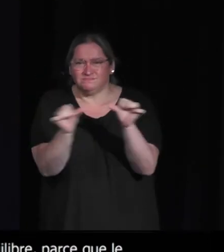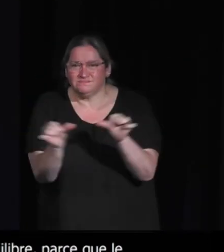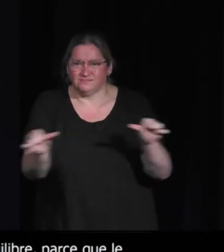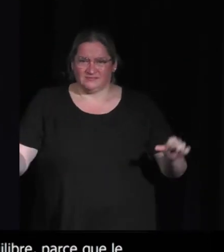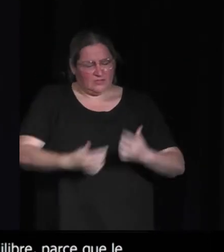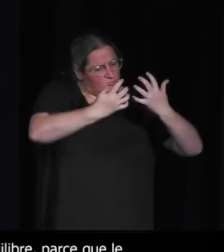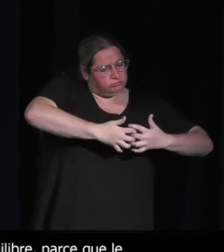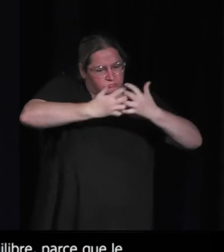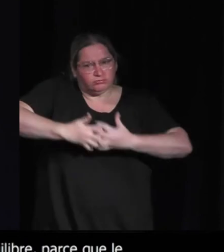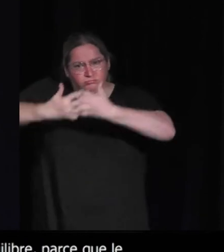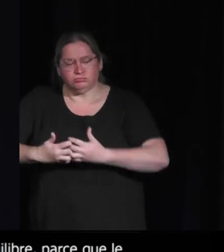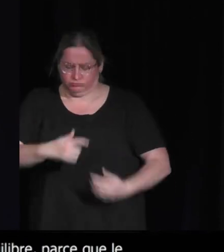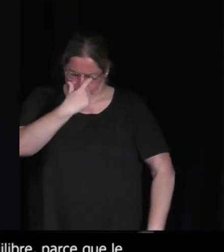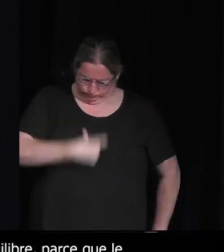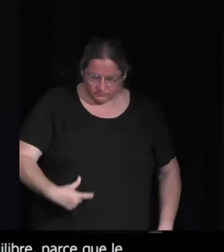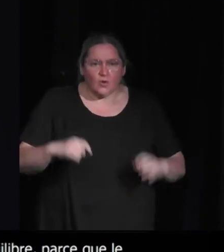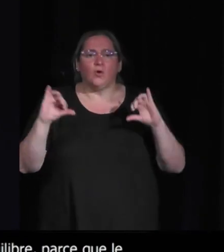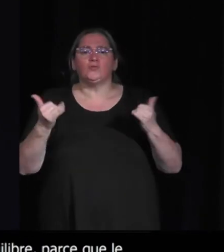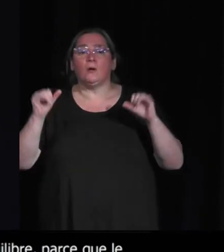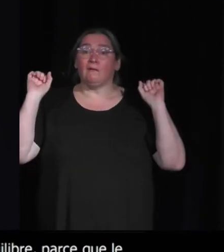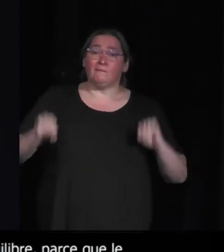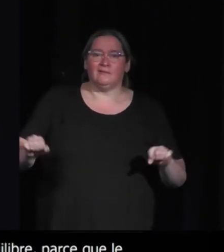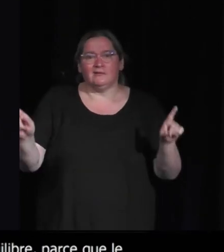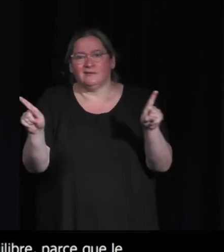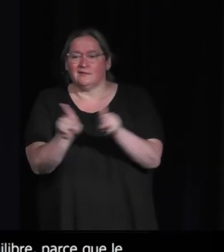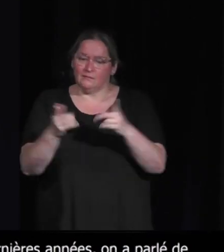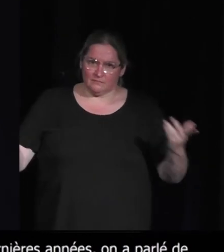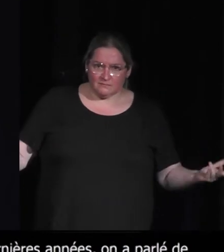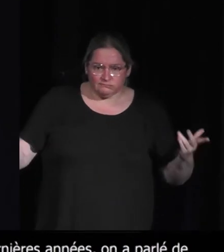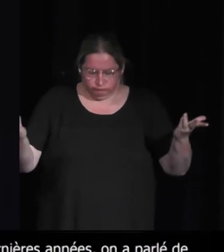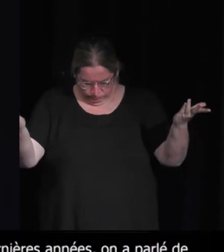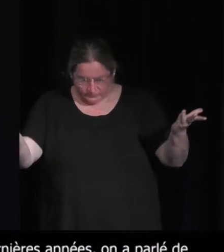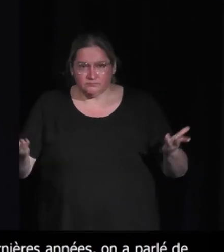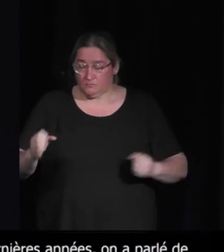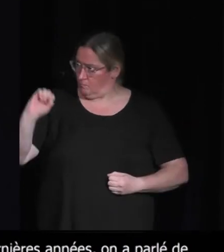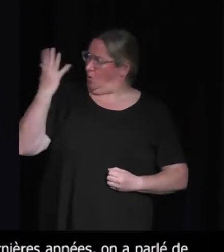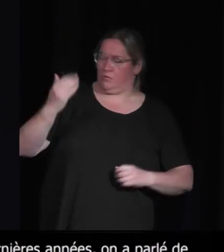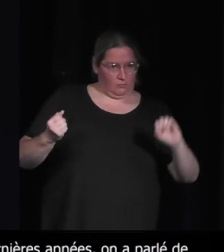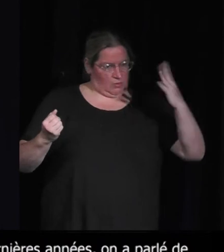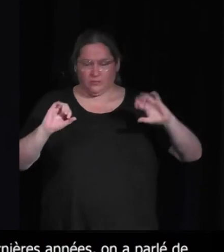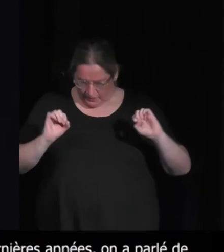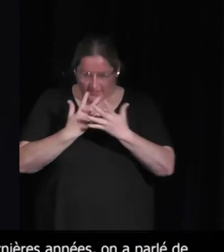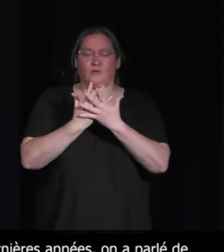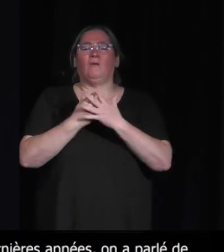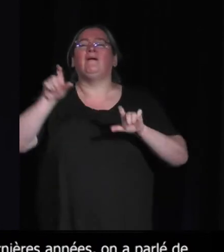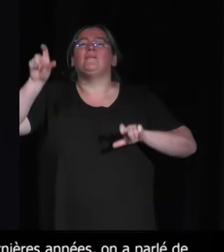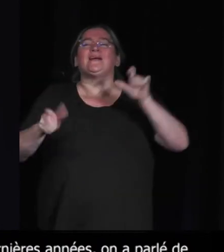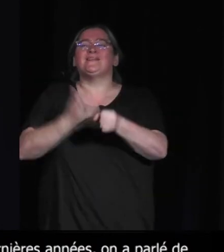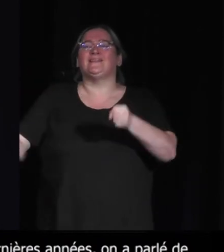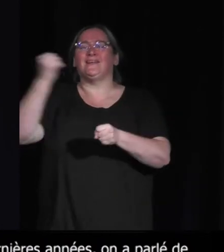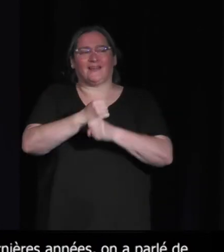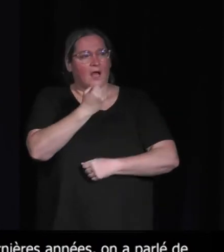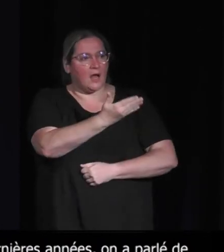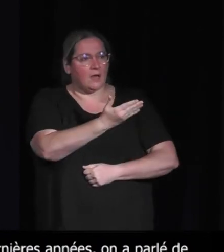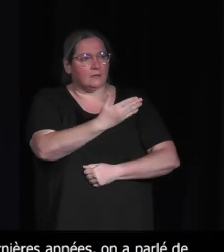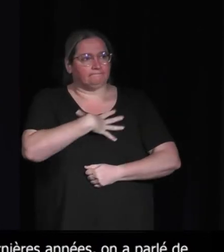mécaniques où le joueur pouvait arriver avec des réactions de manière imprévisible que les créateurs du jeu n'avaient pas prévues. Là, on est en